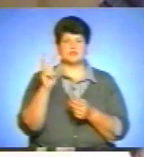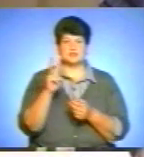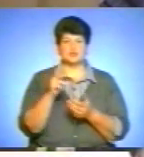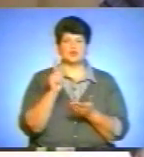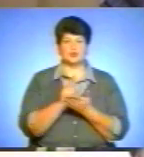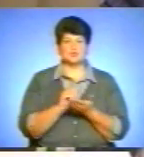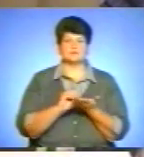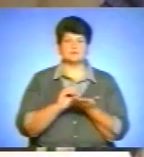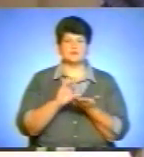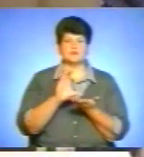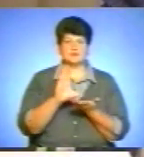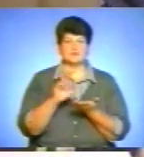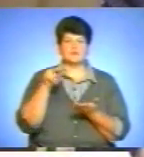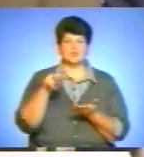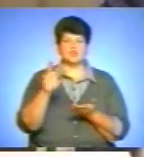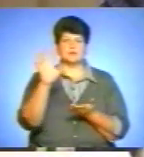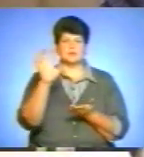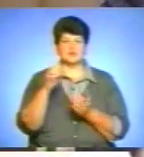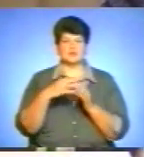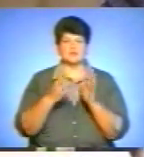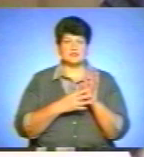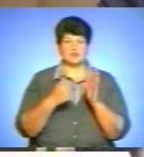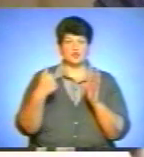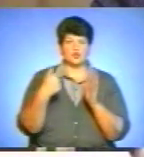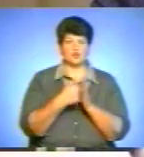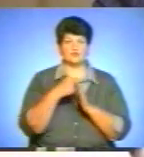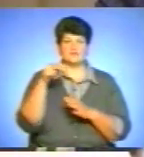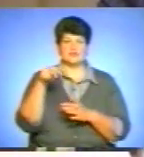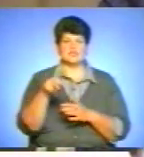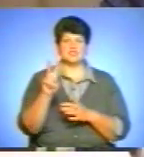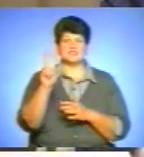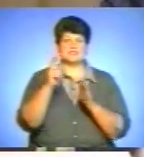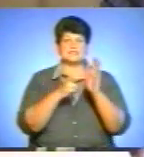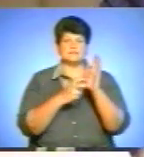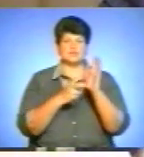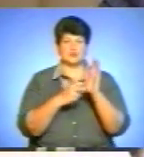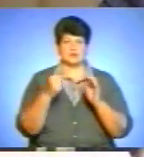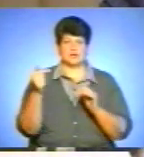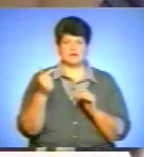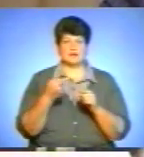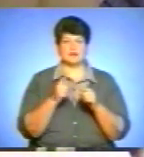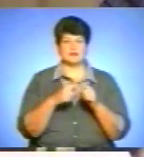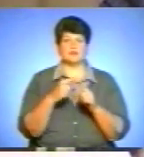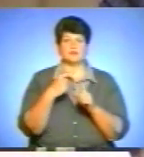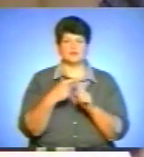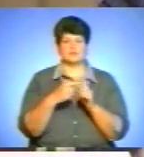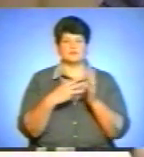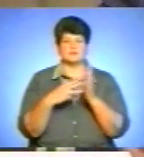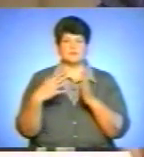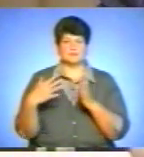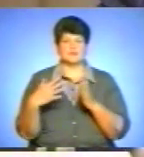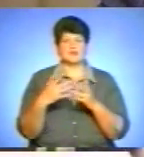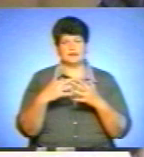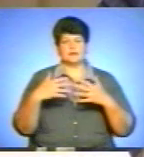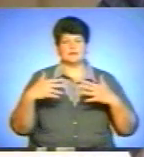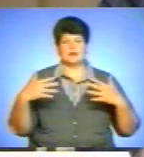війни першої групи з 2 519 гривень до 2700 гривень. Це плюс 182 гривни. Ну і так